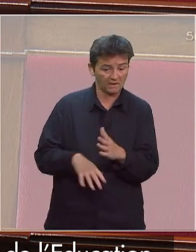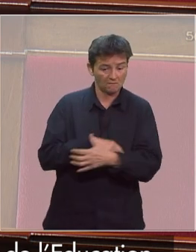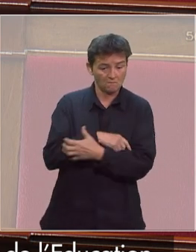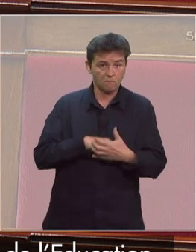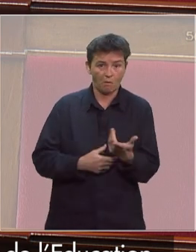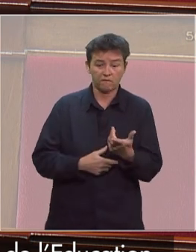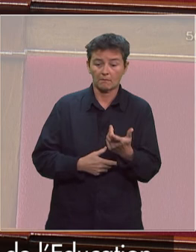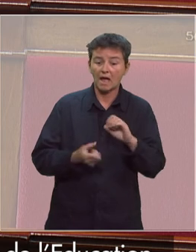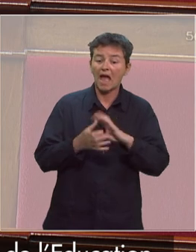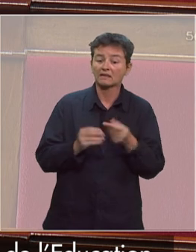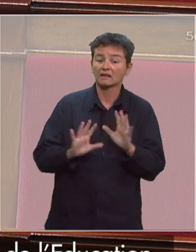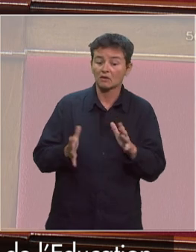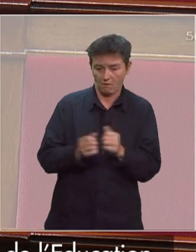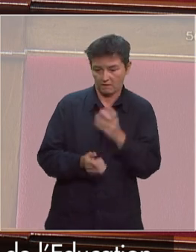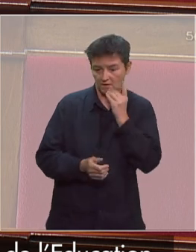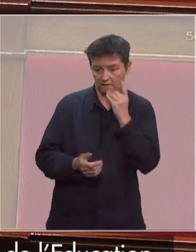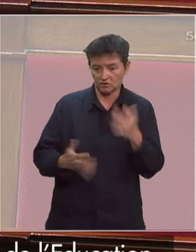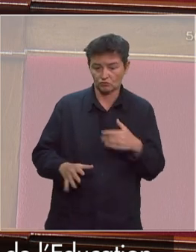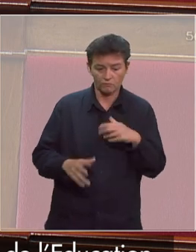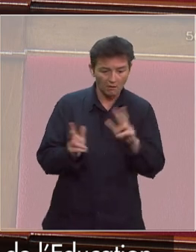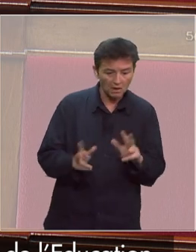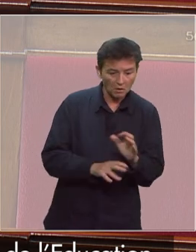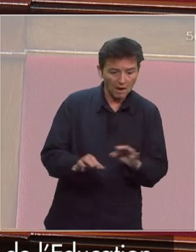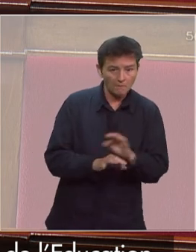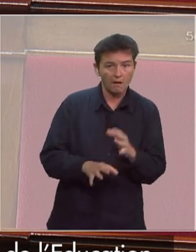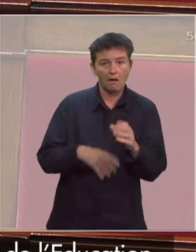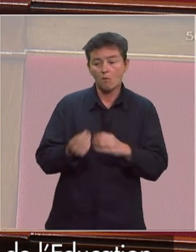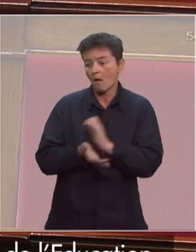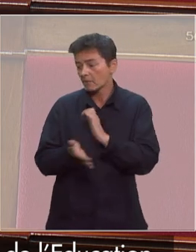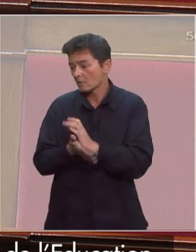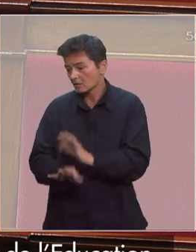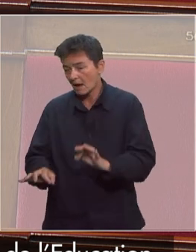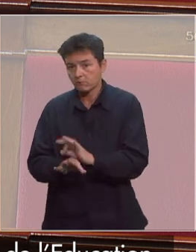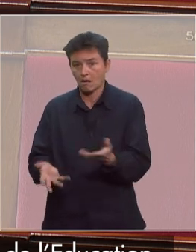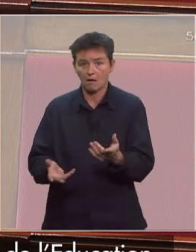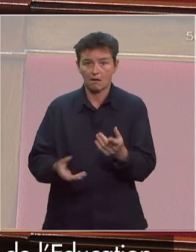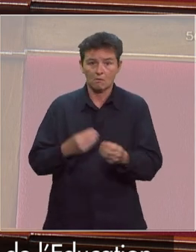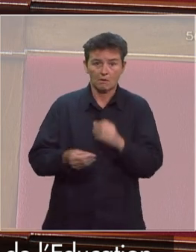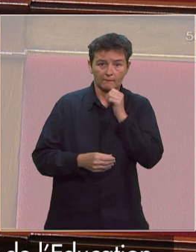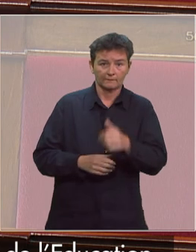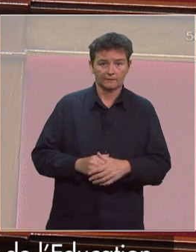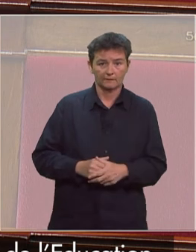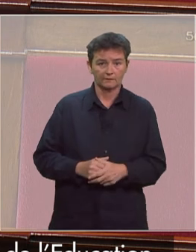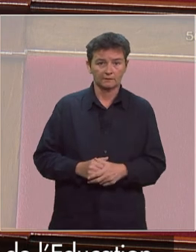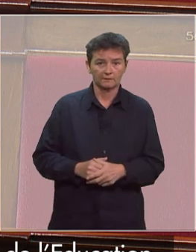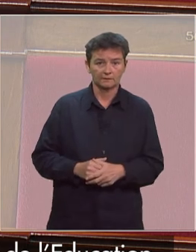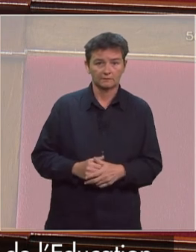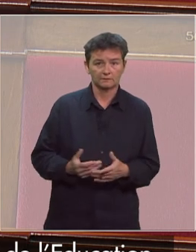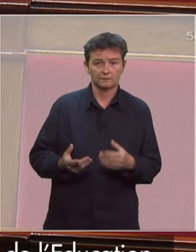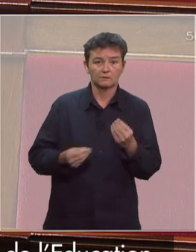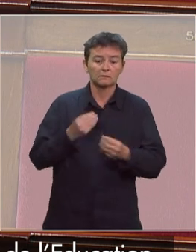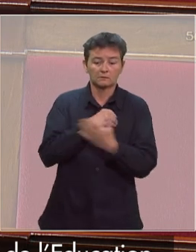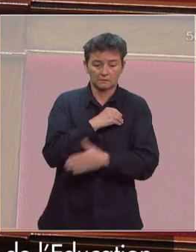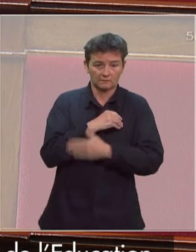lien vers l'internet c'est le téléphone pas d'ordinateur encore moins d'imprimantes et parfois rien du tout dans les zones blanches de nos campagnes vous